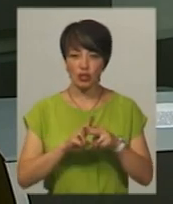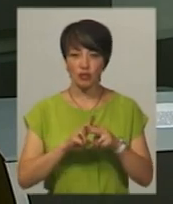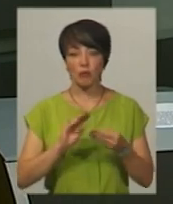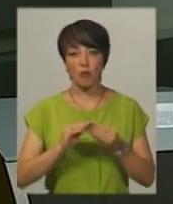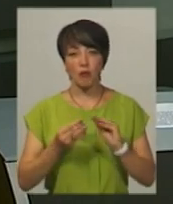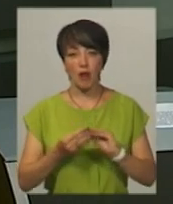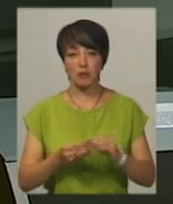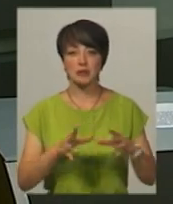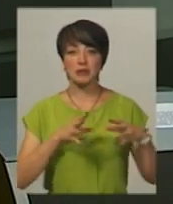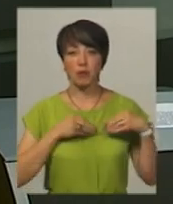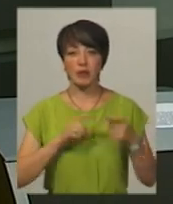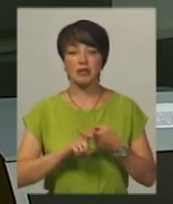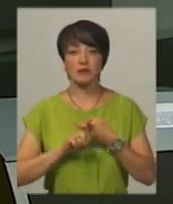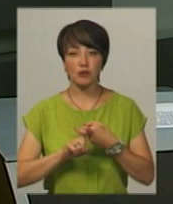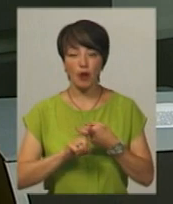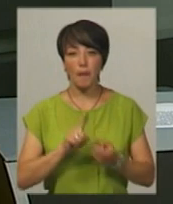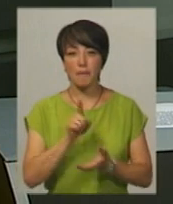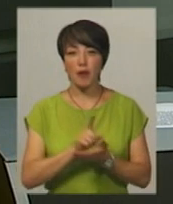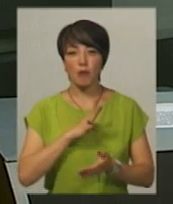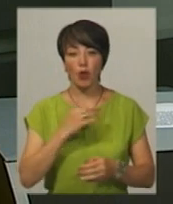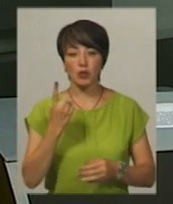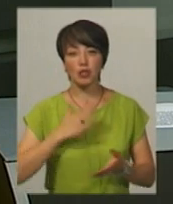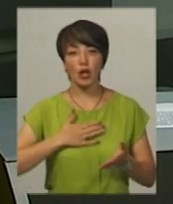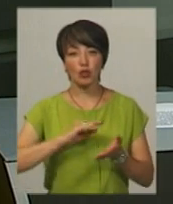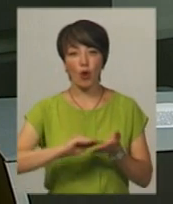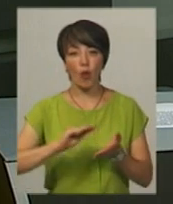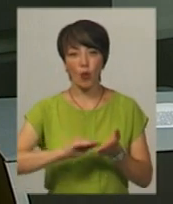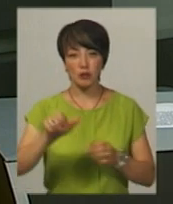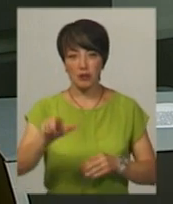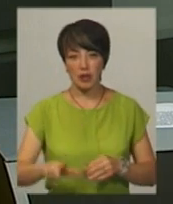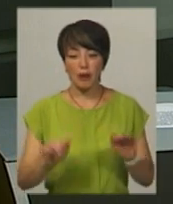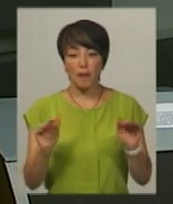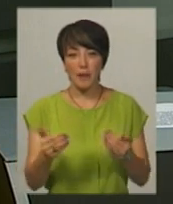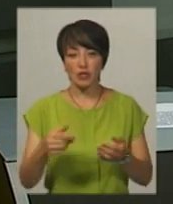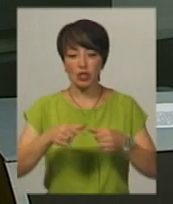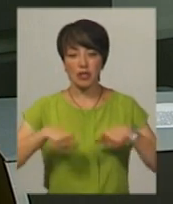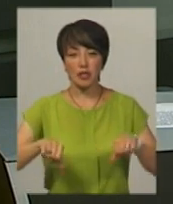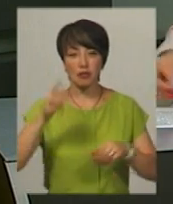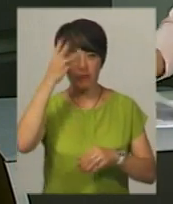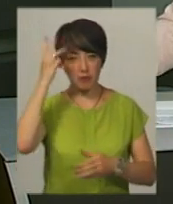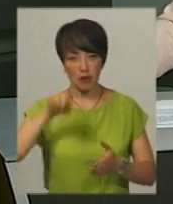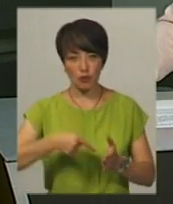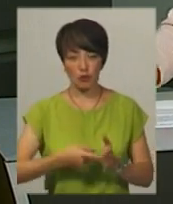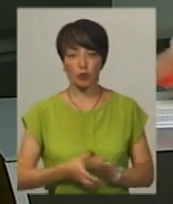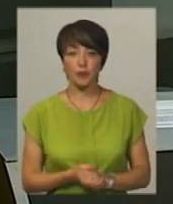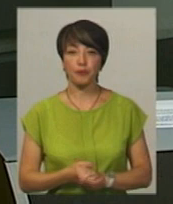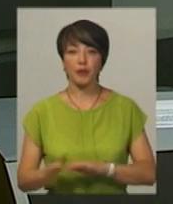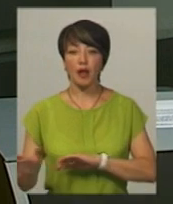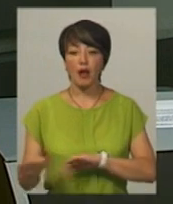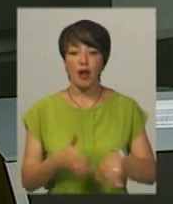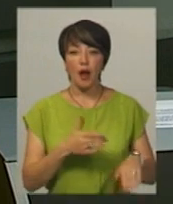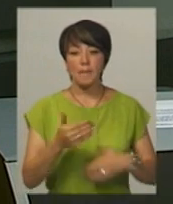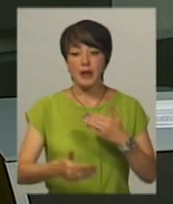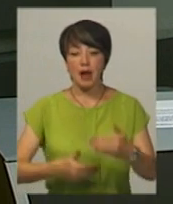Справності з нами на зв'язку мала бути одна із наших колег на найменшій дільниці у Хмельницькому. Перебіг